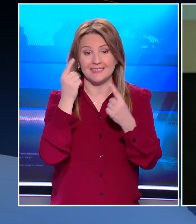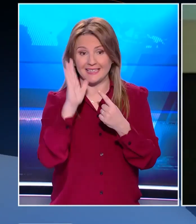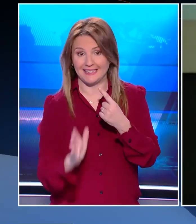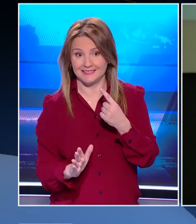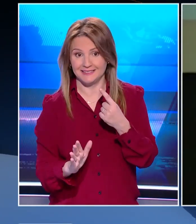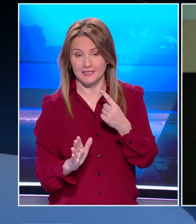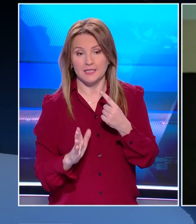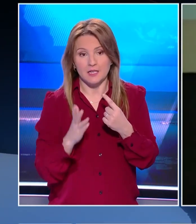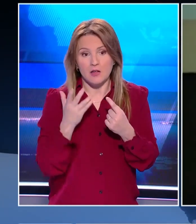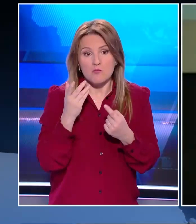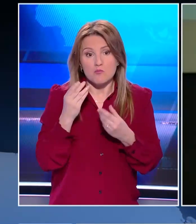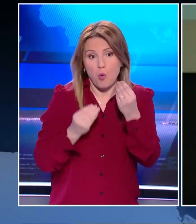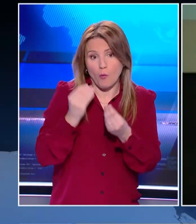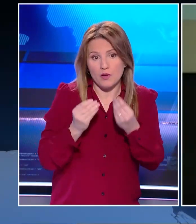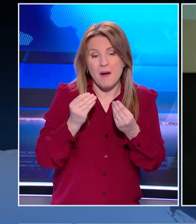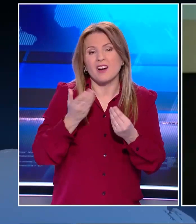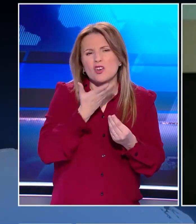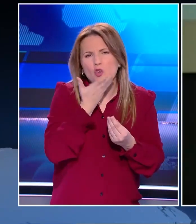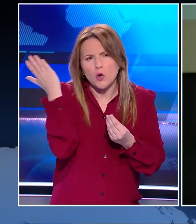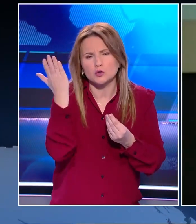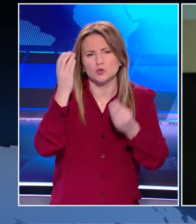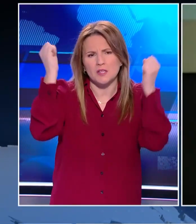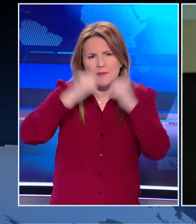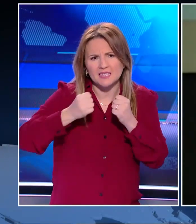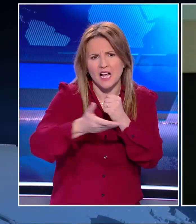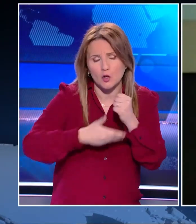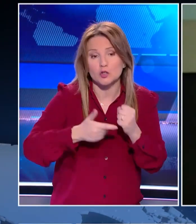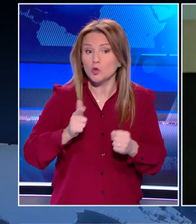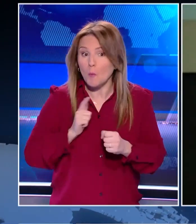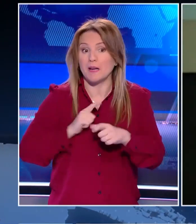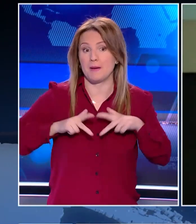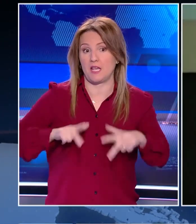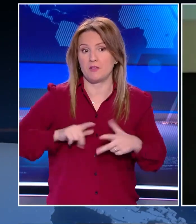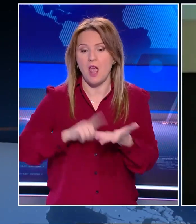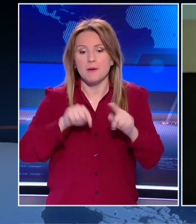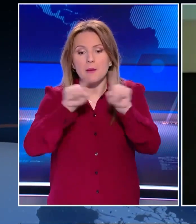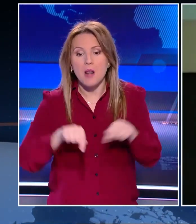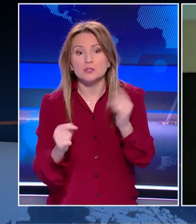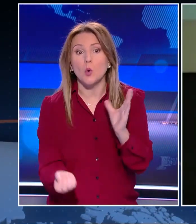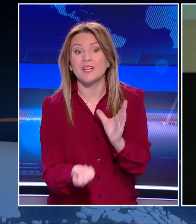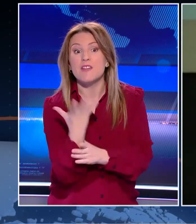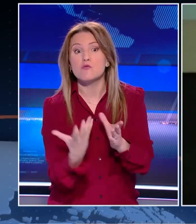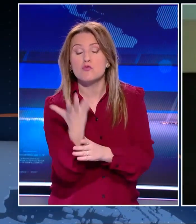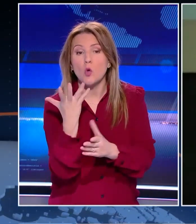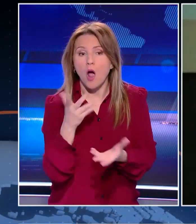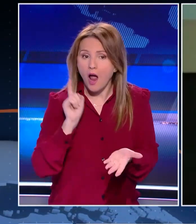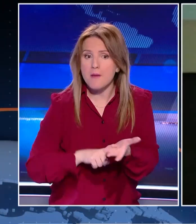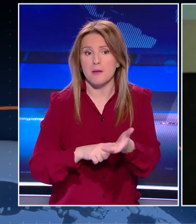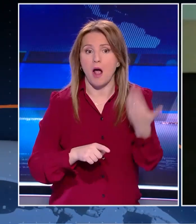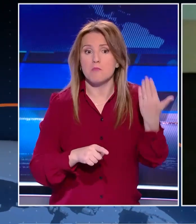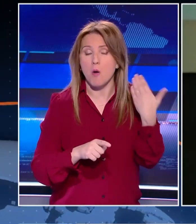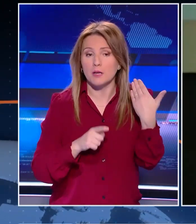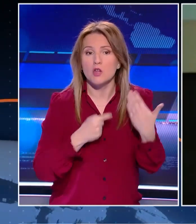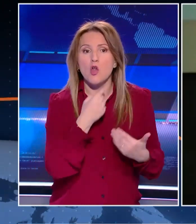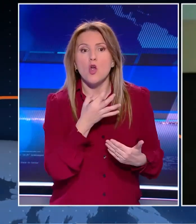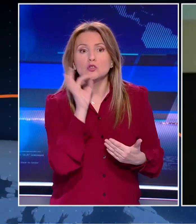των αγρότων πολύ μεγάλων. Ζημιές δεν έπρεπε να έχει εξηγωνιστεί το πλαίσιο για να μπορούν αυτοί οι